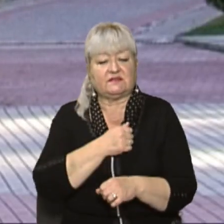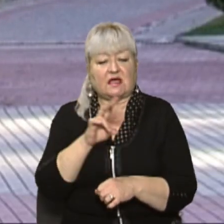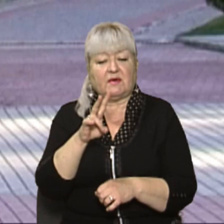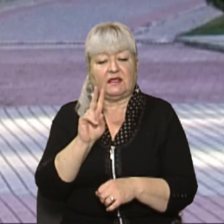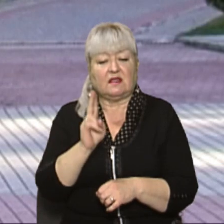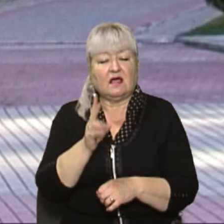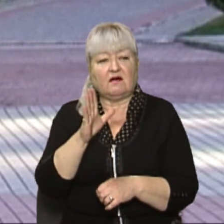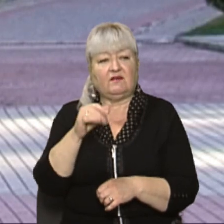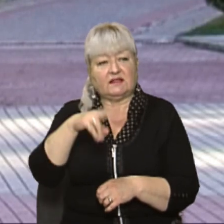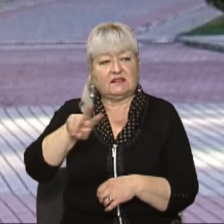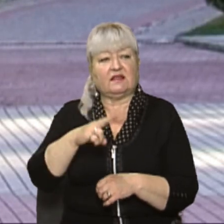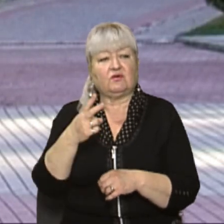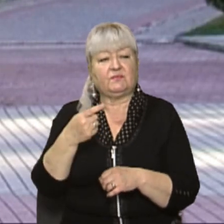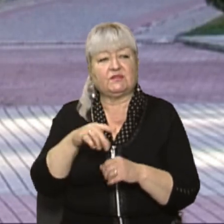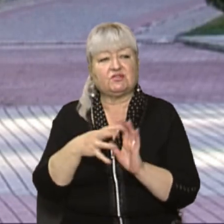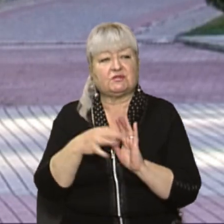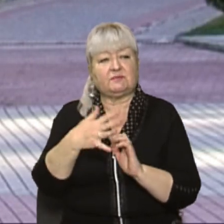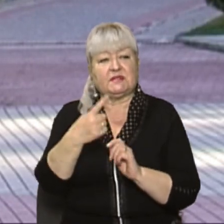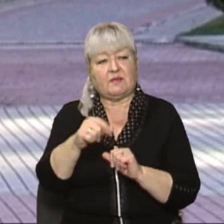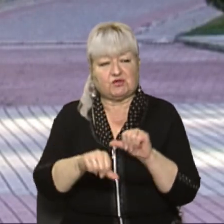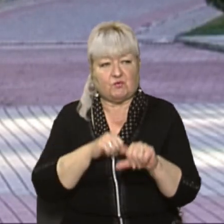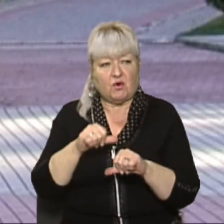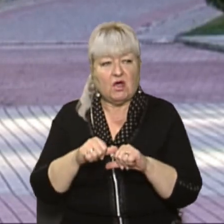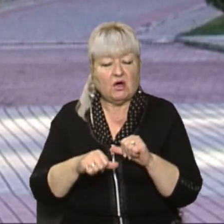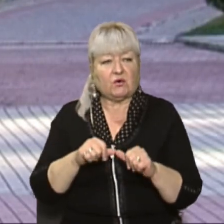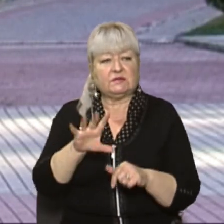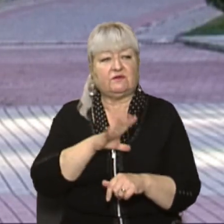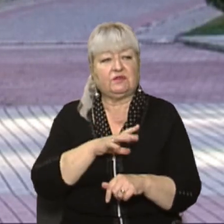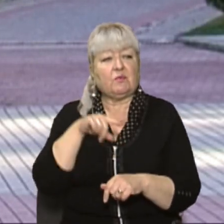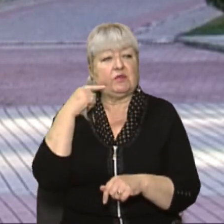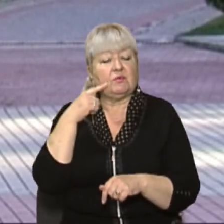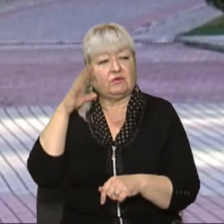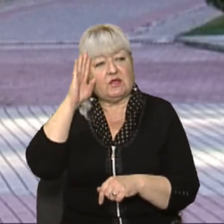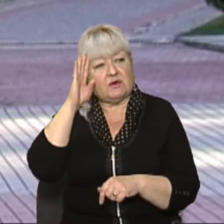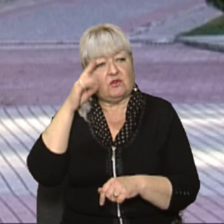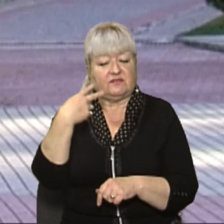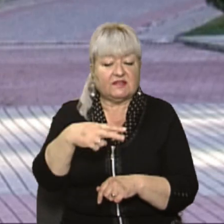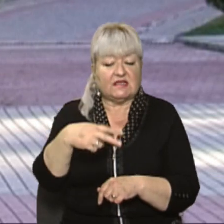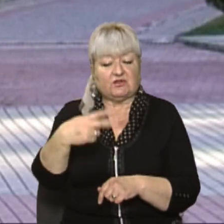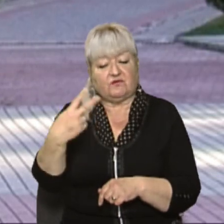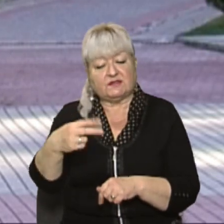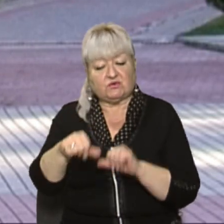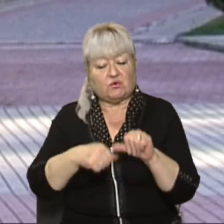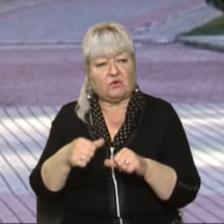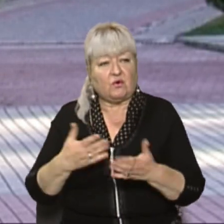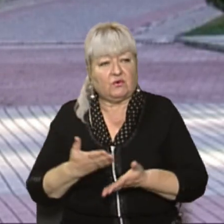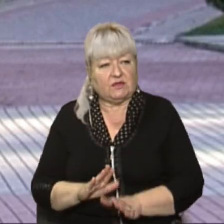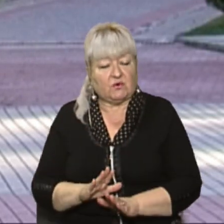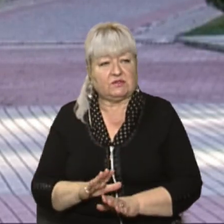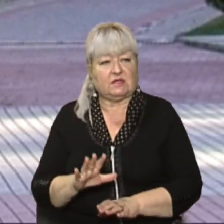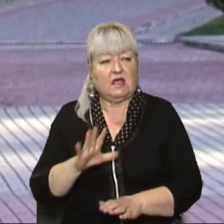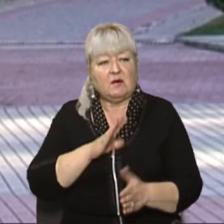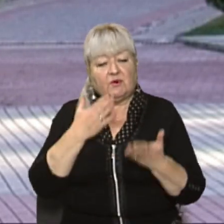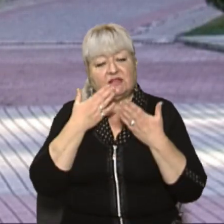1951 році. Вони були молодими хлопцями 20-го та 22-го року народження. Були, відповідно, на звернення громадської